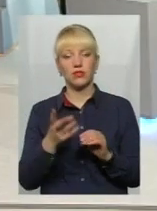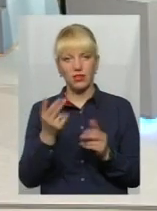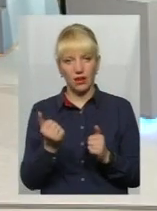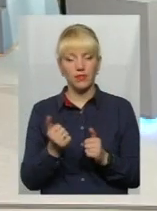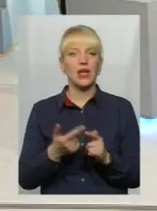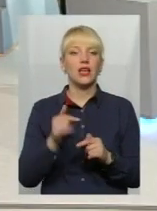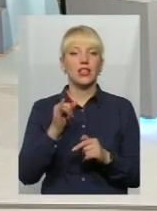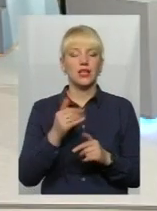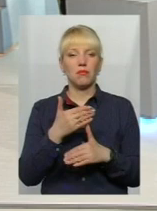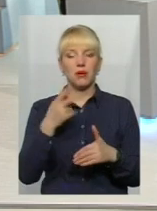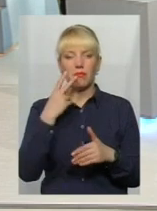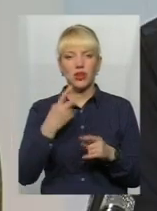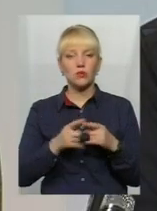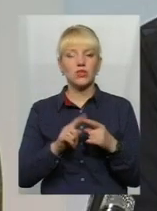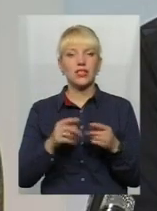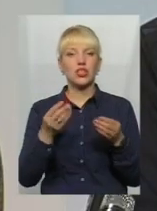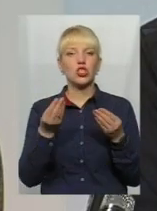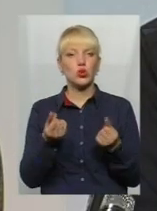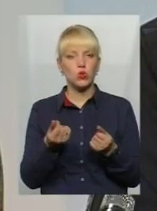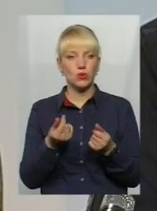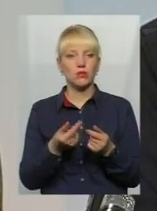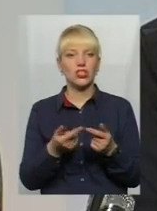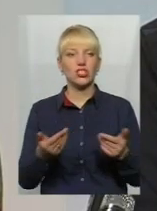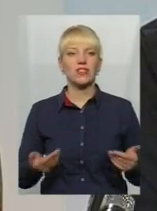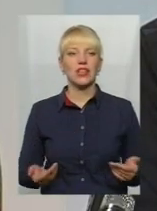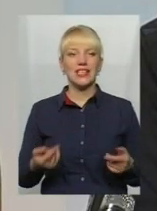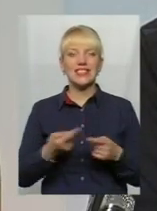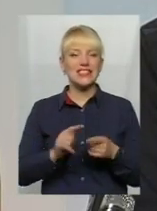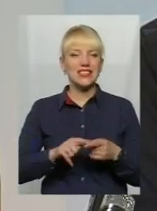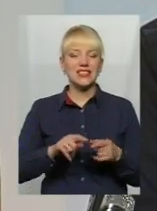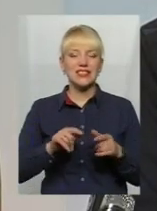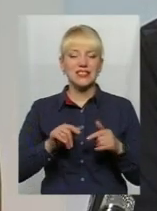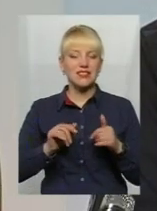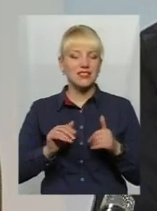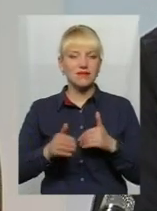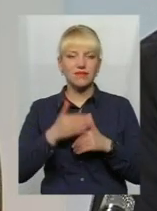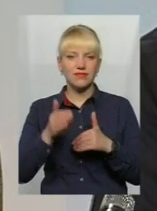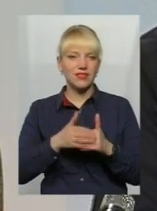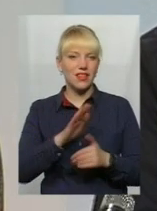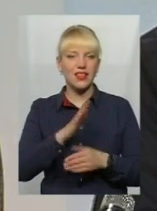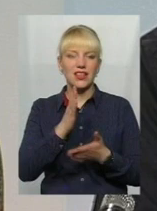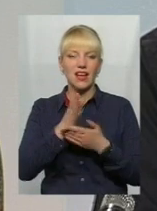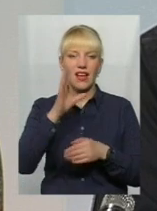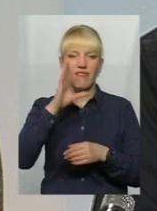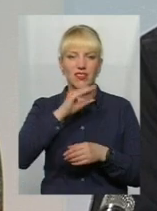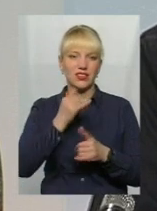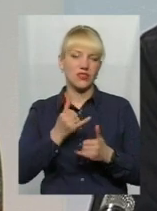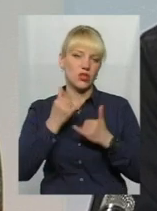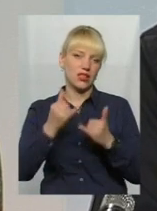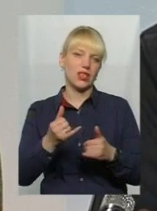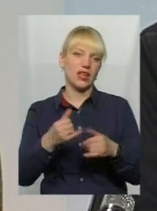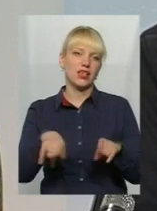як ми бачимо, з цієї ж суми, що вжиття такого виду заходів, вони не являються досить ефективними саме для цієї категорії усіх, яку я назвав,